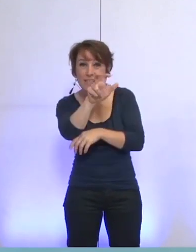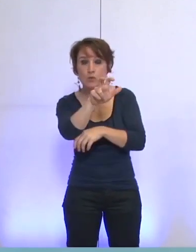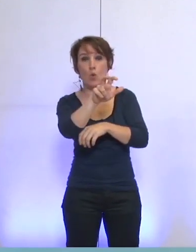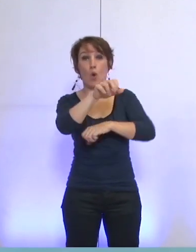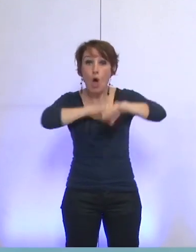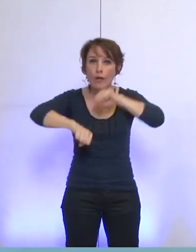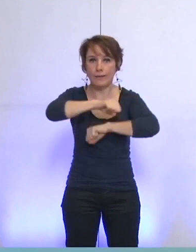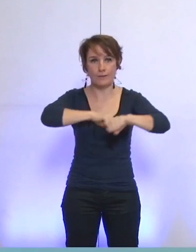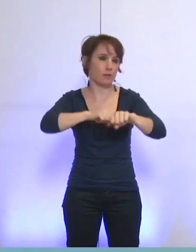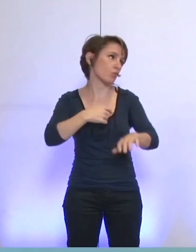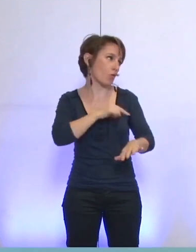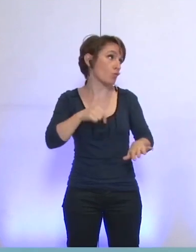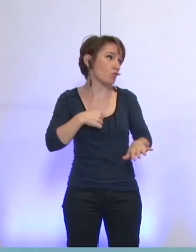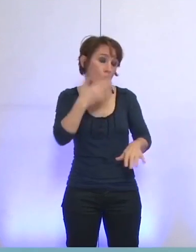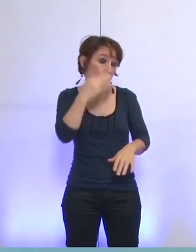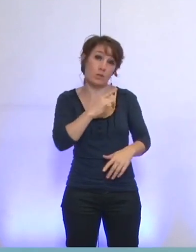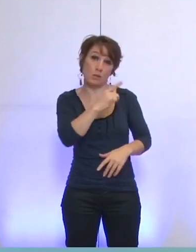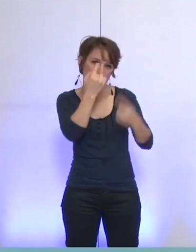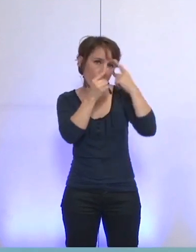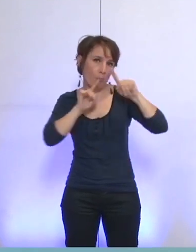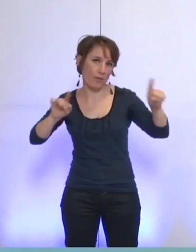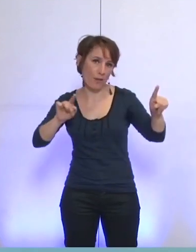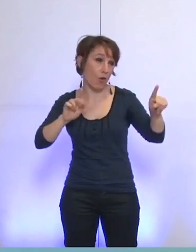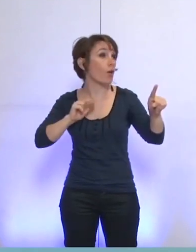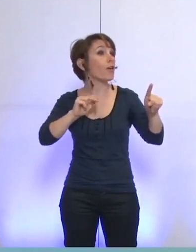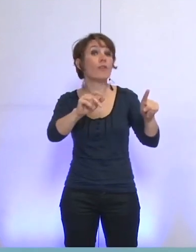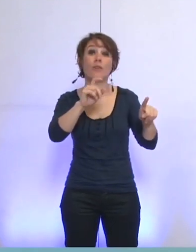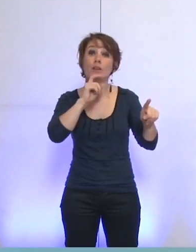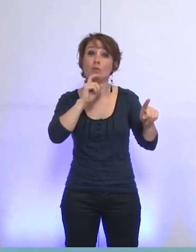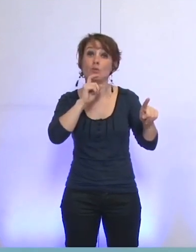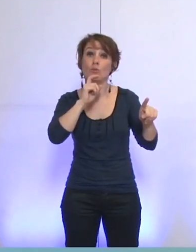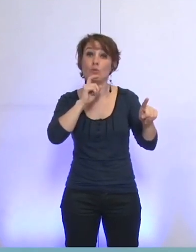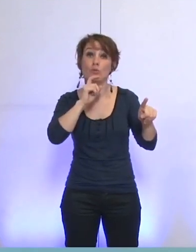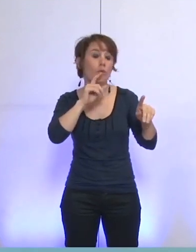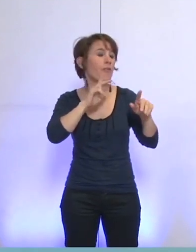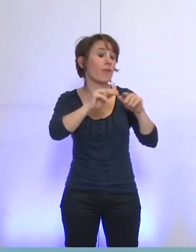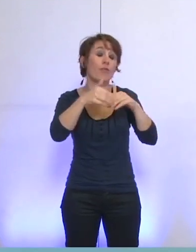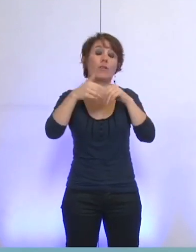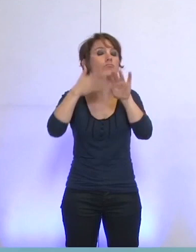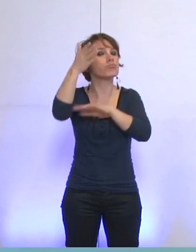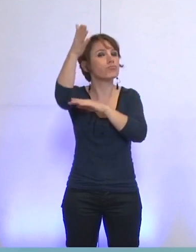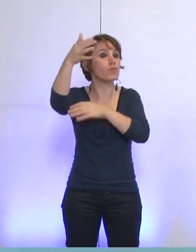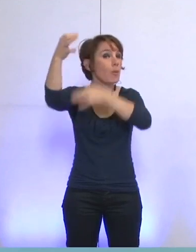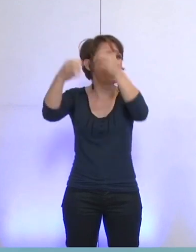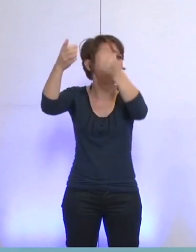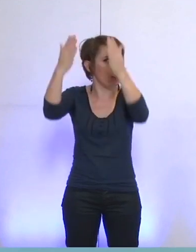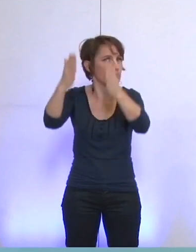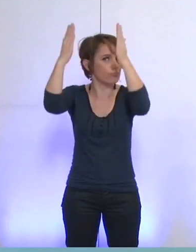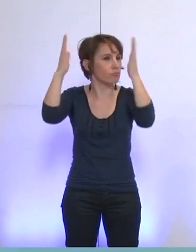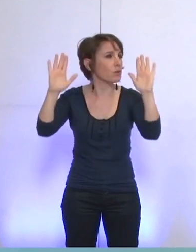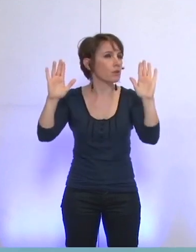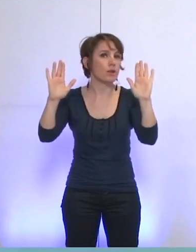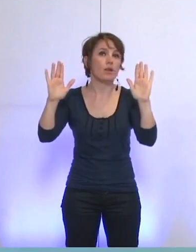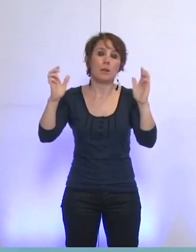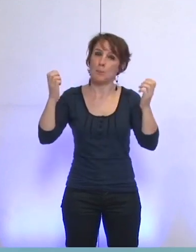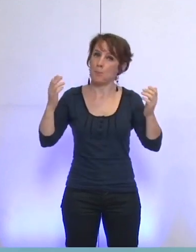nous avons potentiellement des divergences qui seront tranchées par le tribunal. Mais c'est bien dans cet